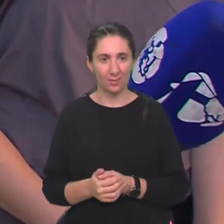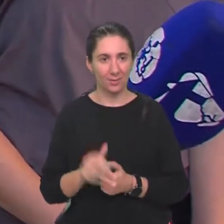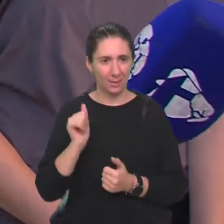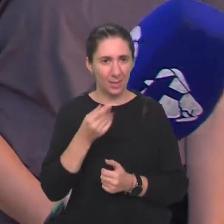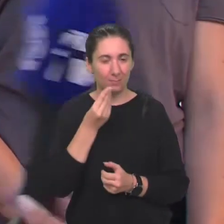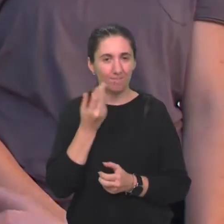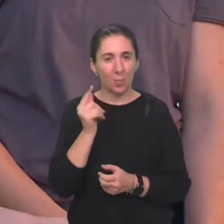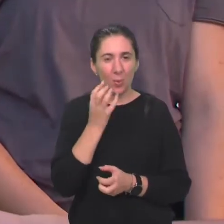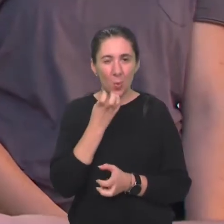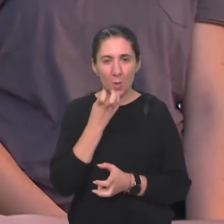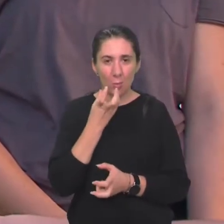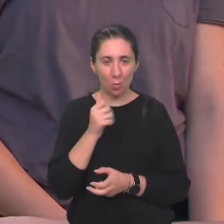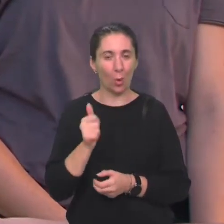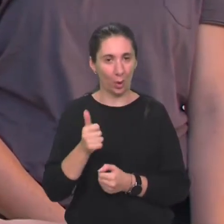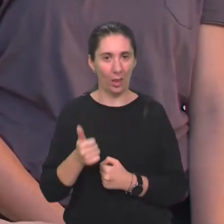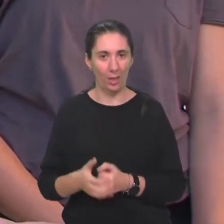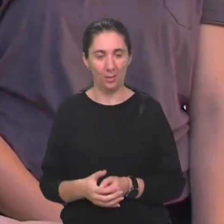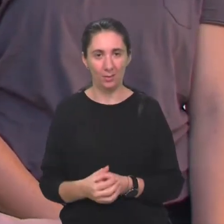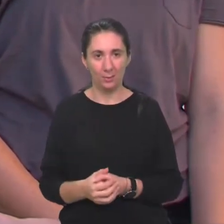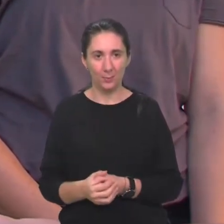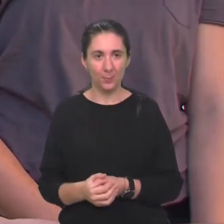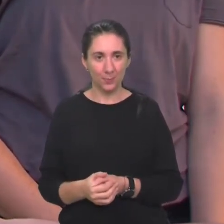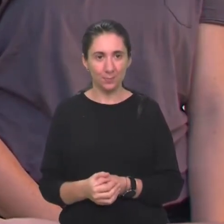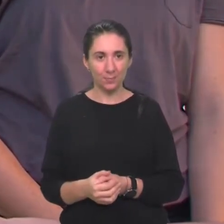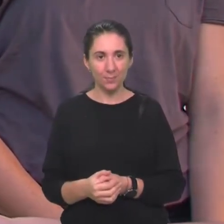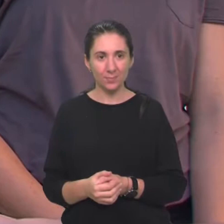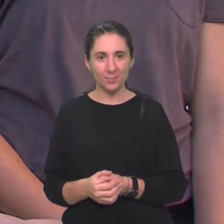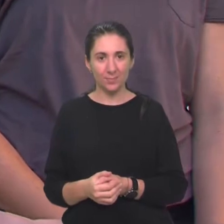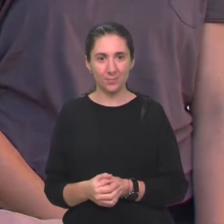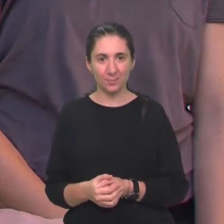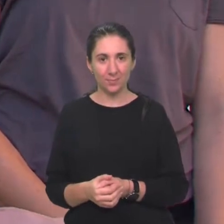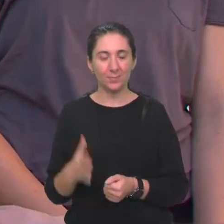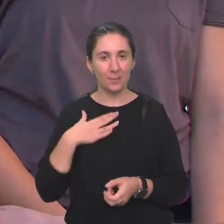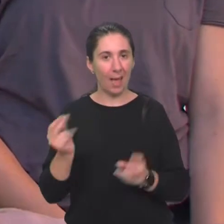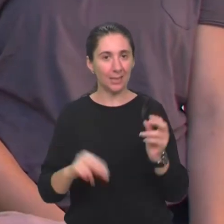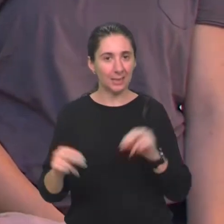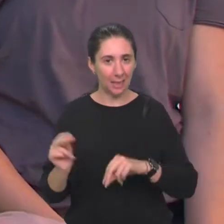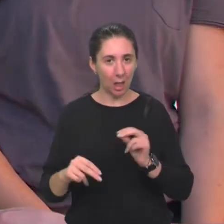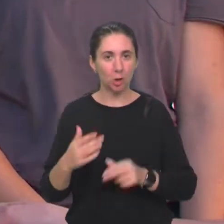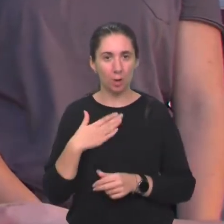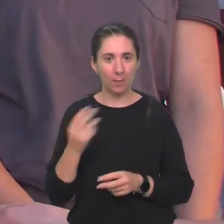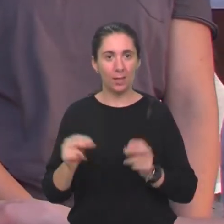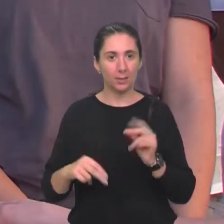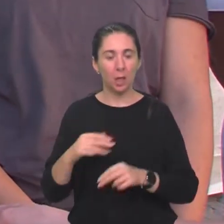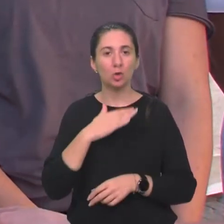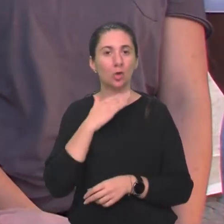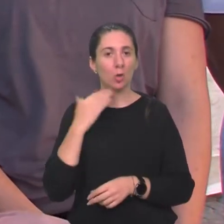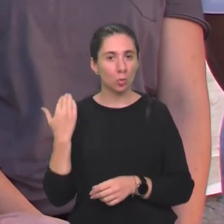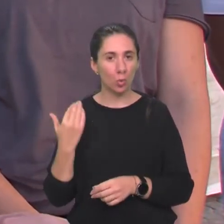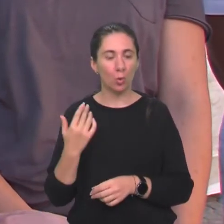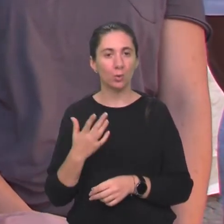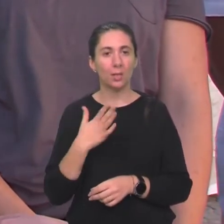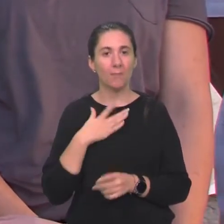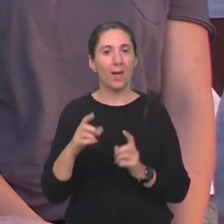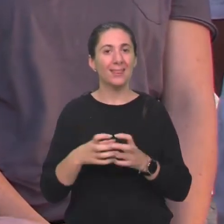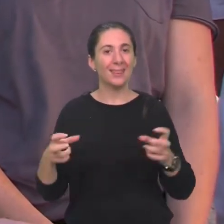onako pikantno malo? Je, je. Je. Ima začina. Ima i začina, zosta. Ima